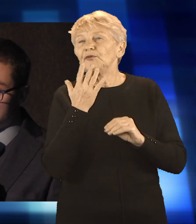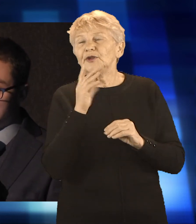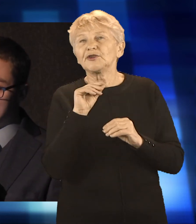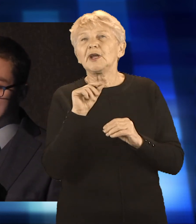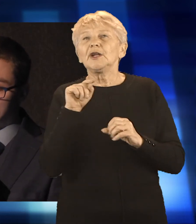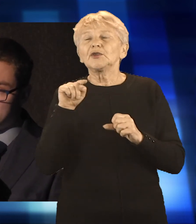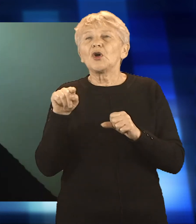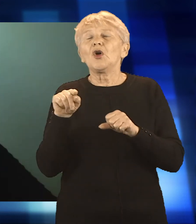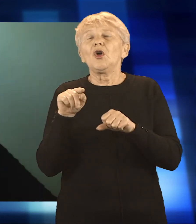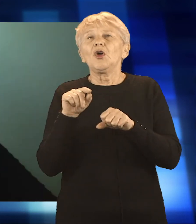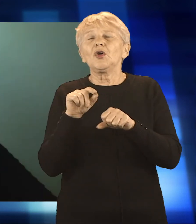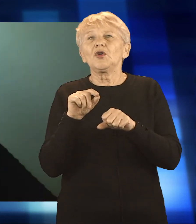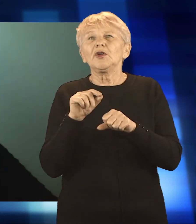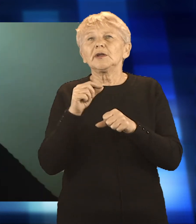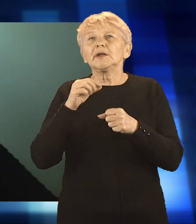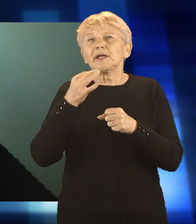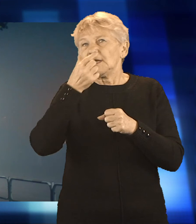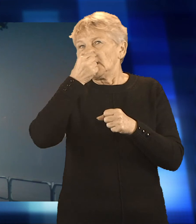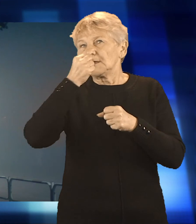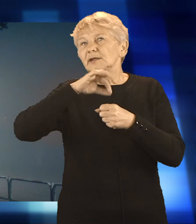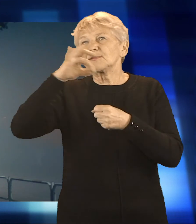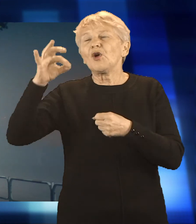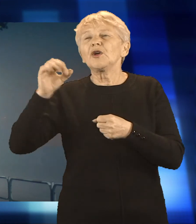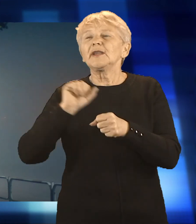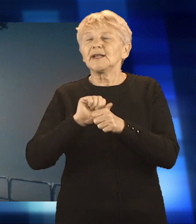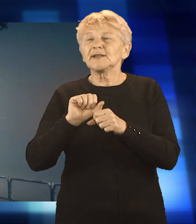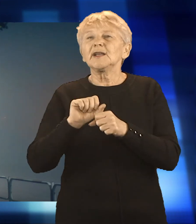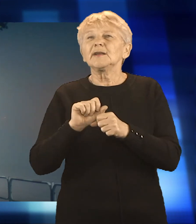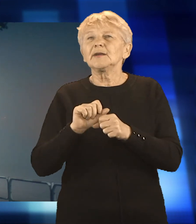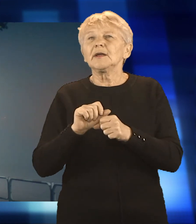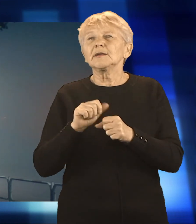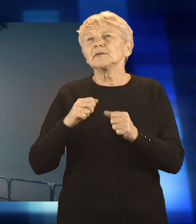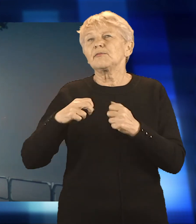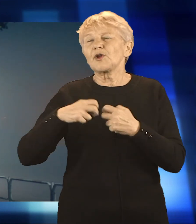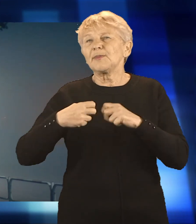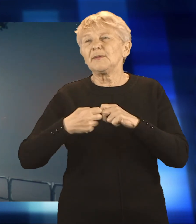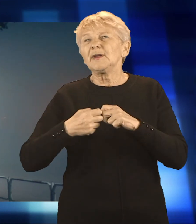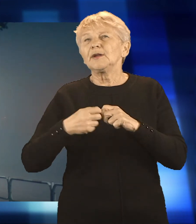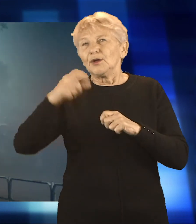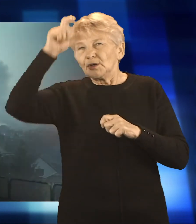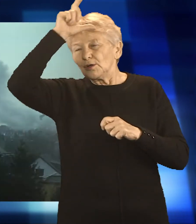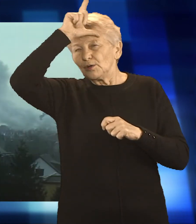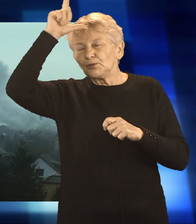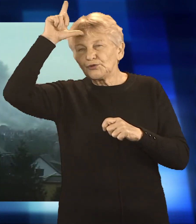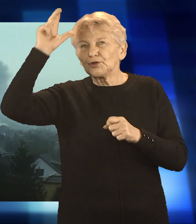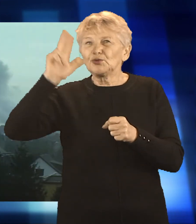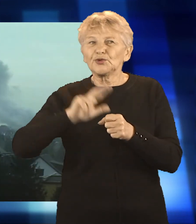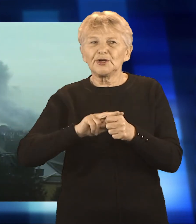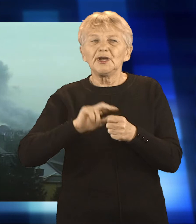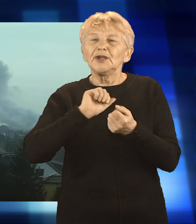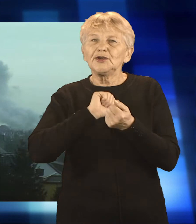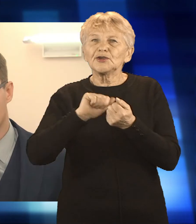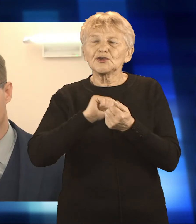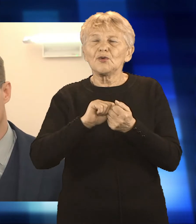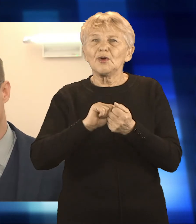powodowanym działalnością człowieka i niekorzystnymi warunkami atmosferycznymi, a także informował jakie stanowi zagrożenia.